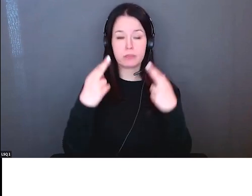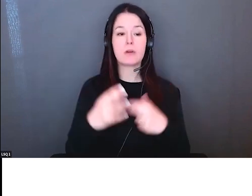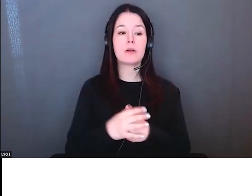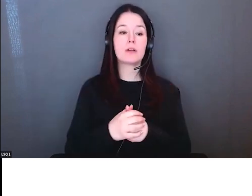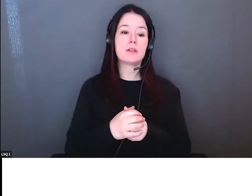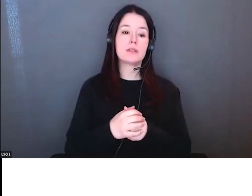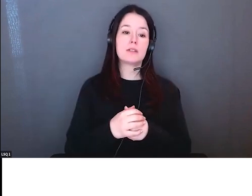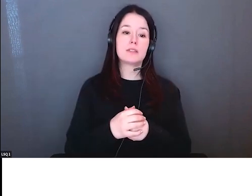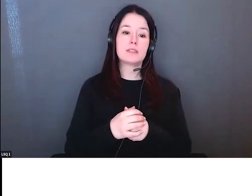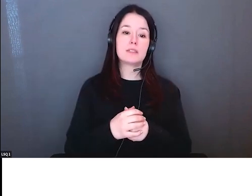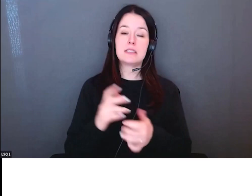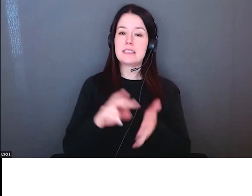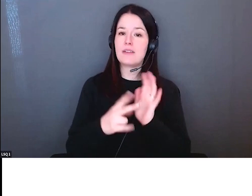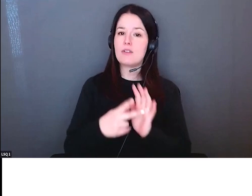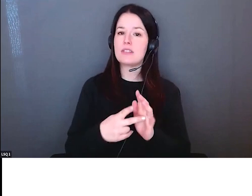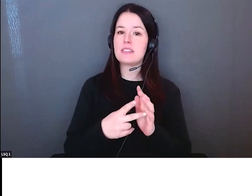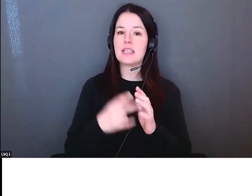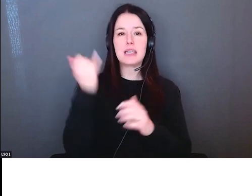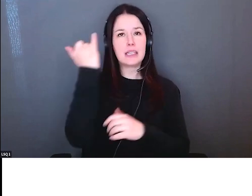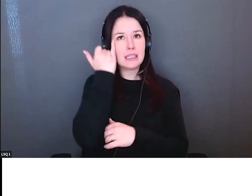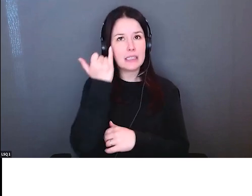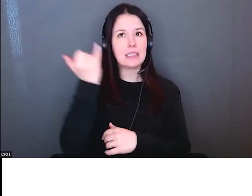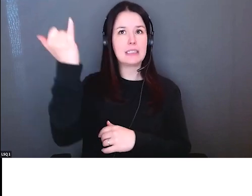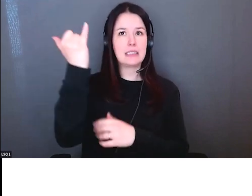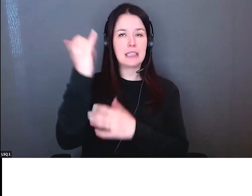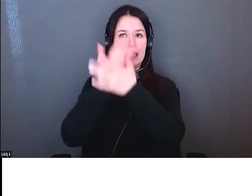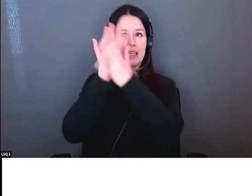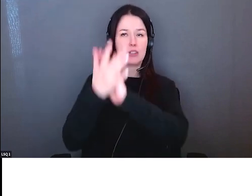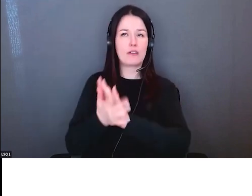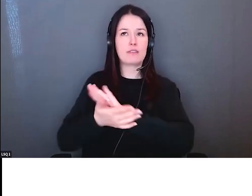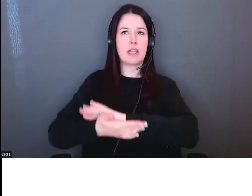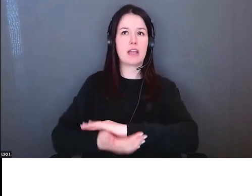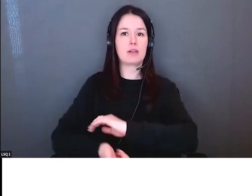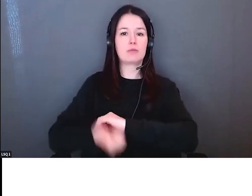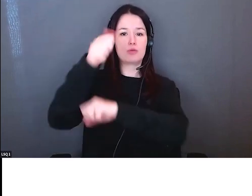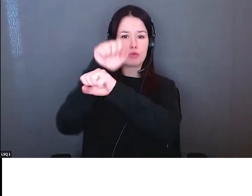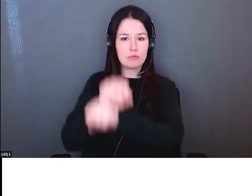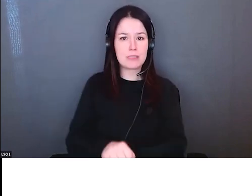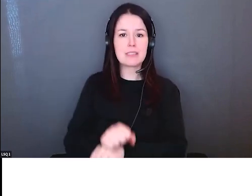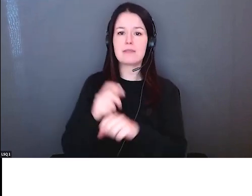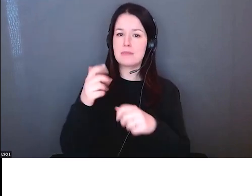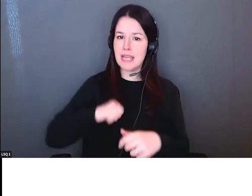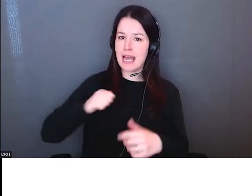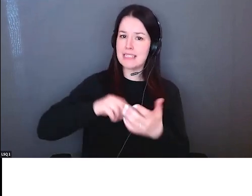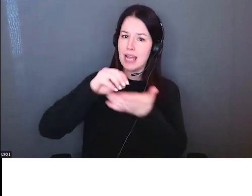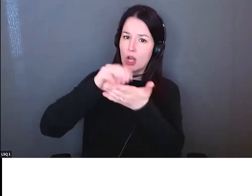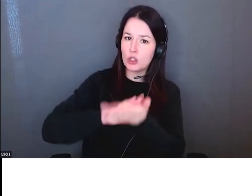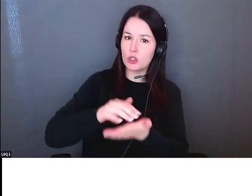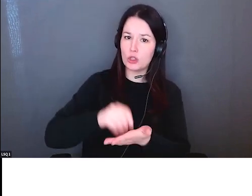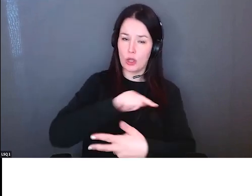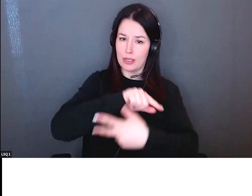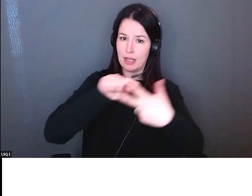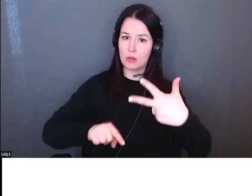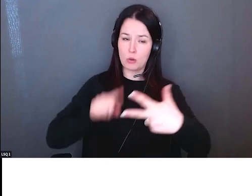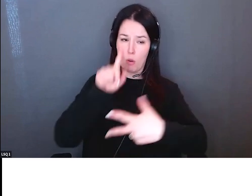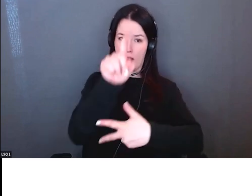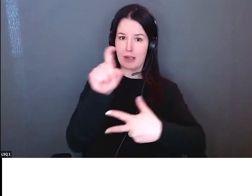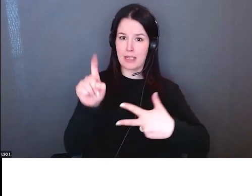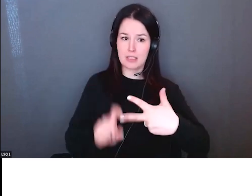et il y du contenu qui va arriver nous sommes bien dans le travail qu'on fait ensemble nous sommes dans le vif de